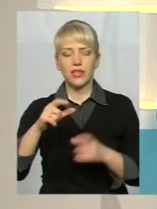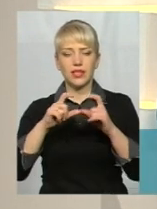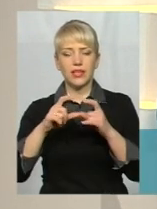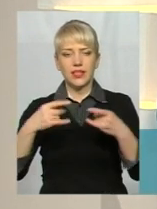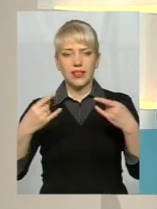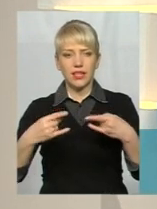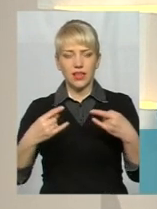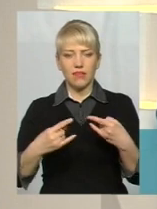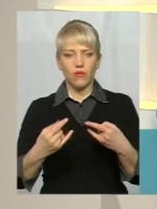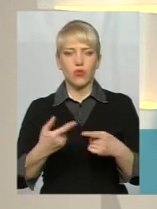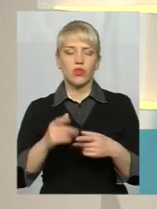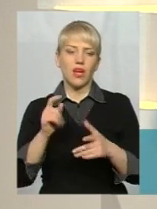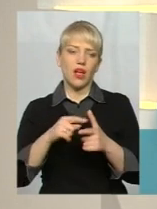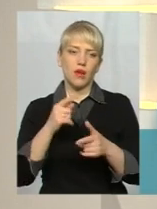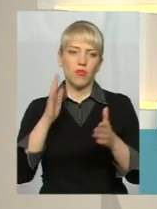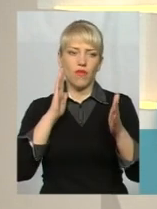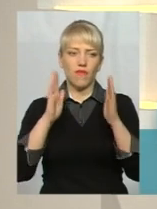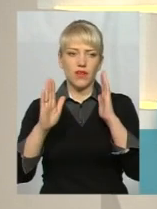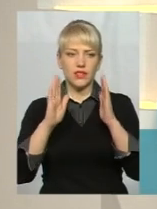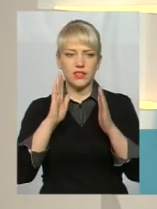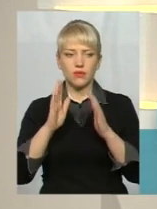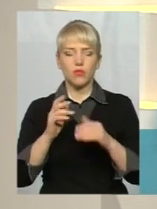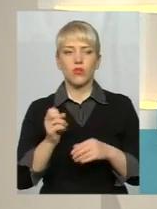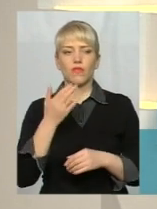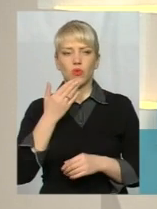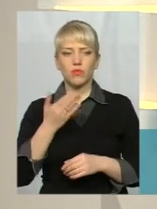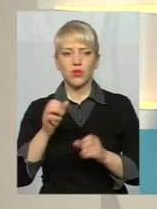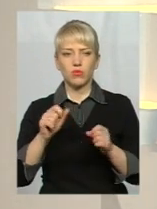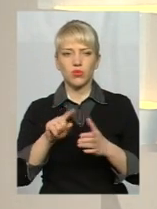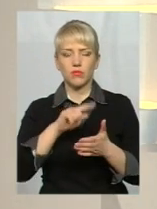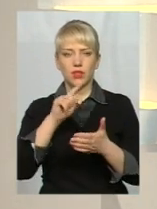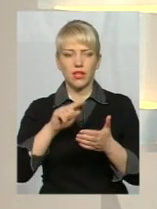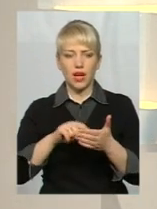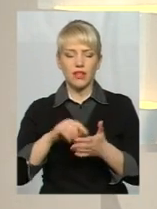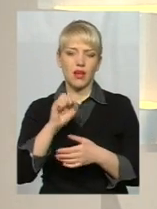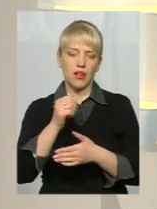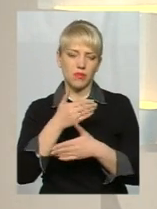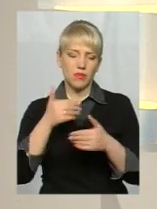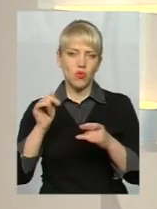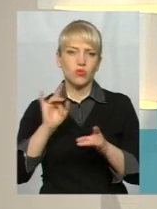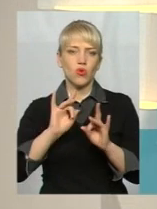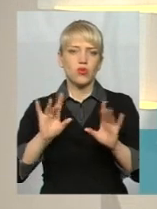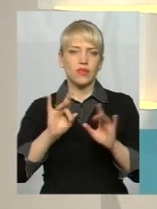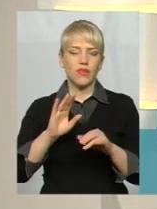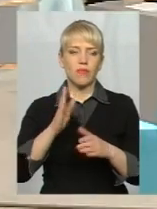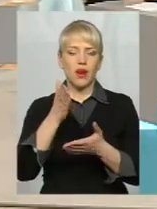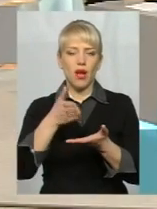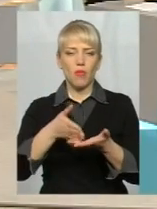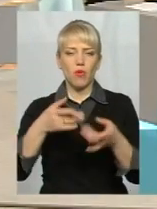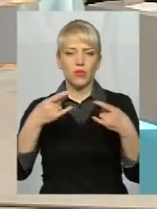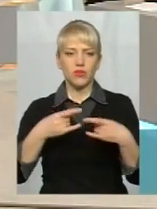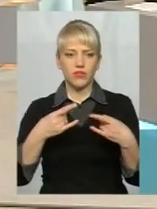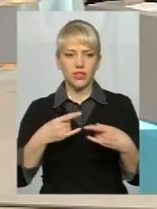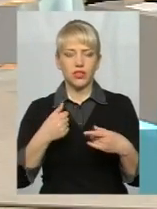соцмережі Фейсбук. Там йде пряма трансляція. У коментарях можете задавати питання, ми озвучимо їх у прямому ефірі. А я пропоную